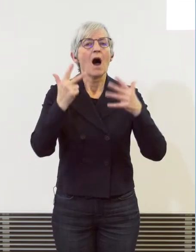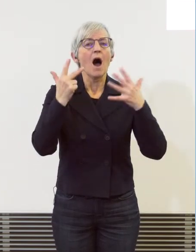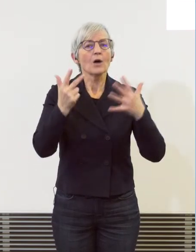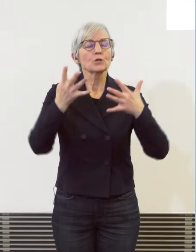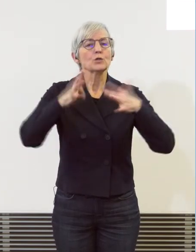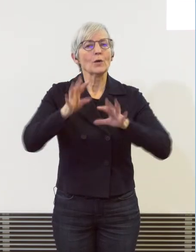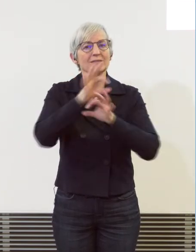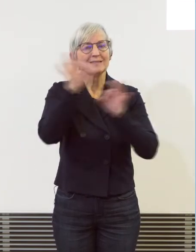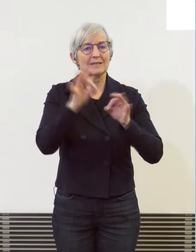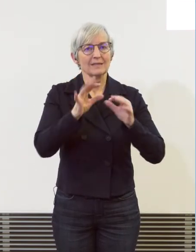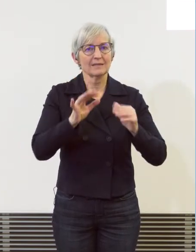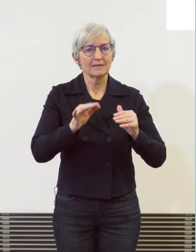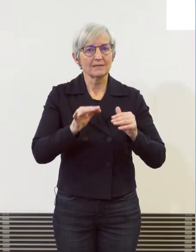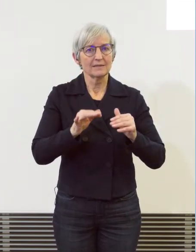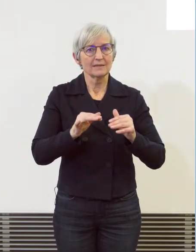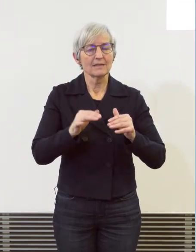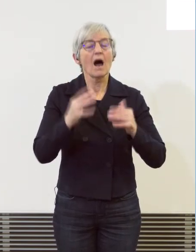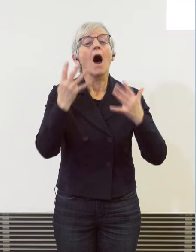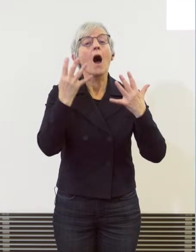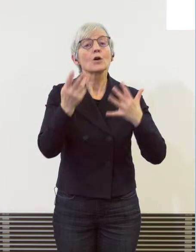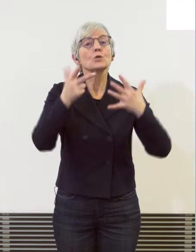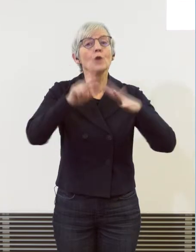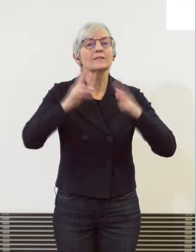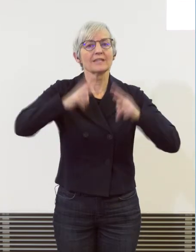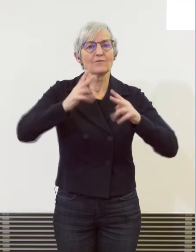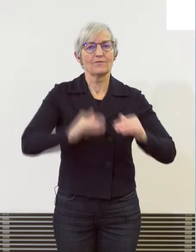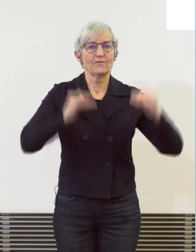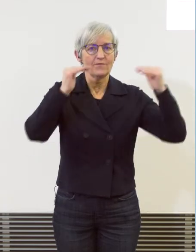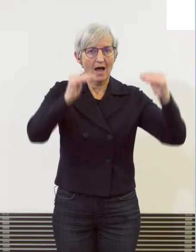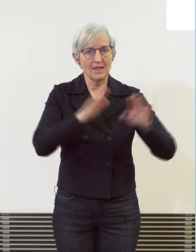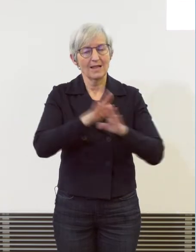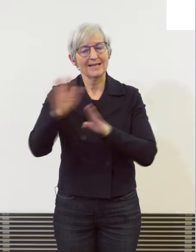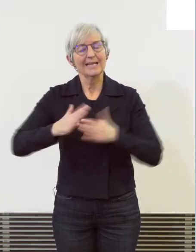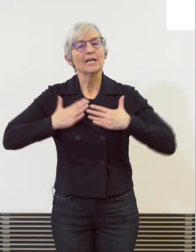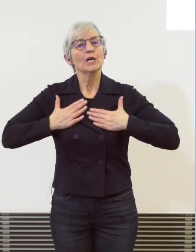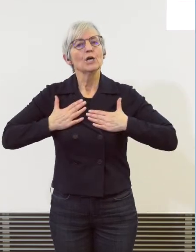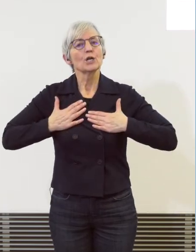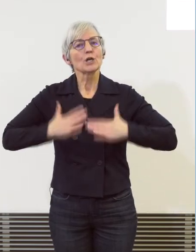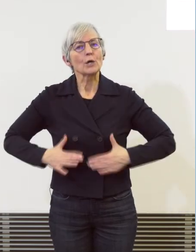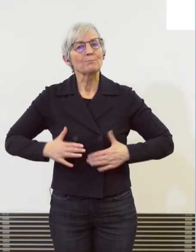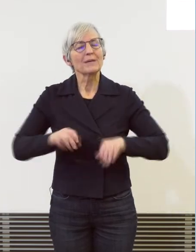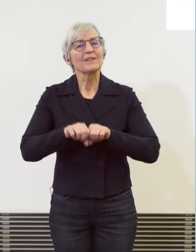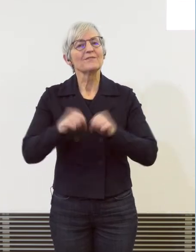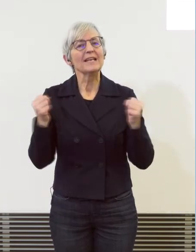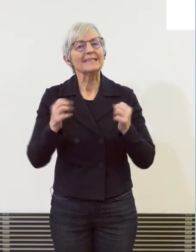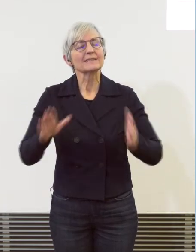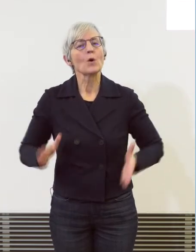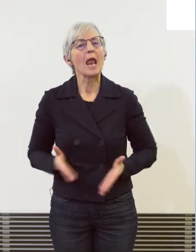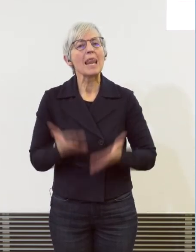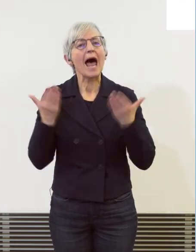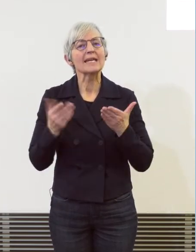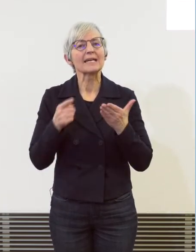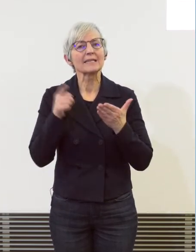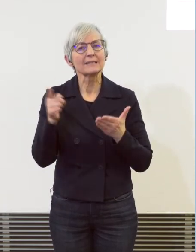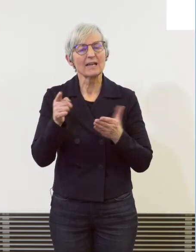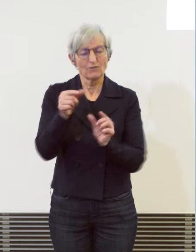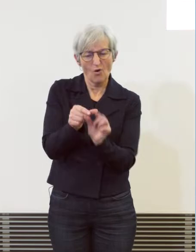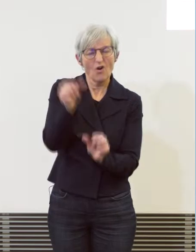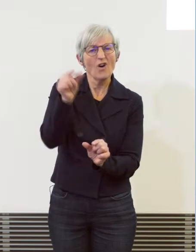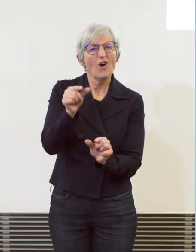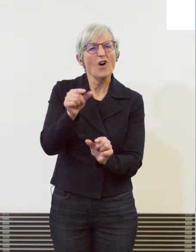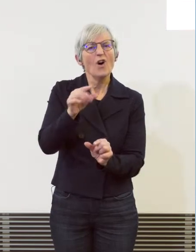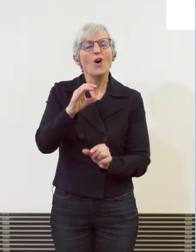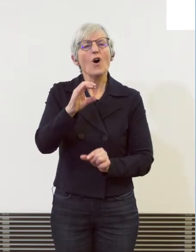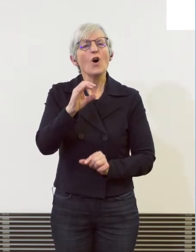Körperverletzungen ist es bei den leichten V, die in der Grafik mit dem olivgrünen Balken zeichnet sind, zu einer Zunahme von